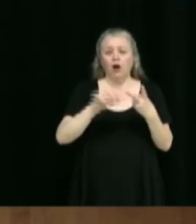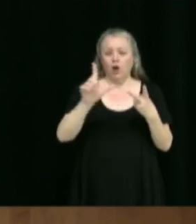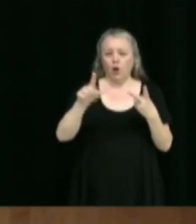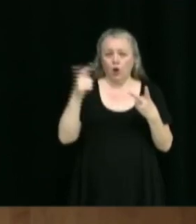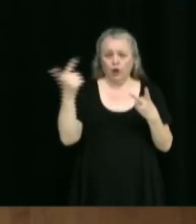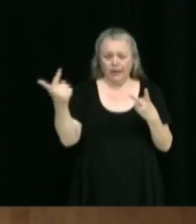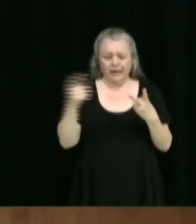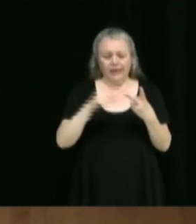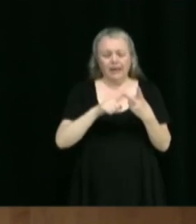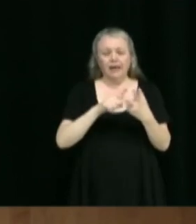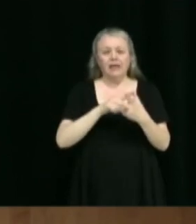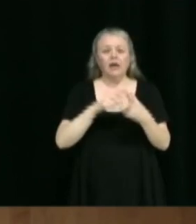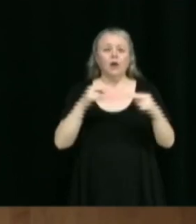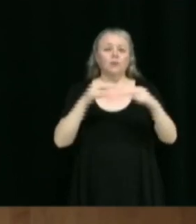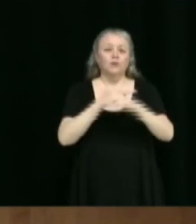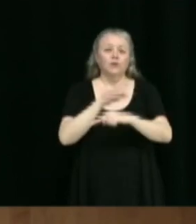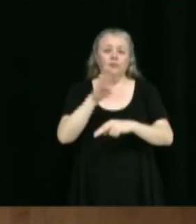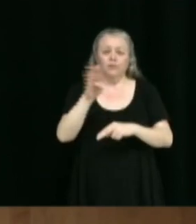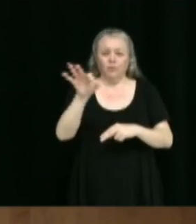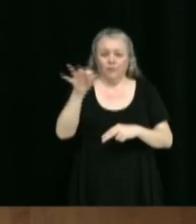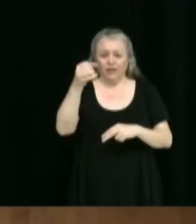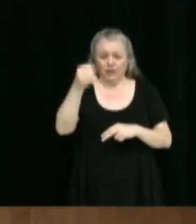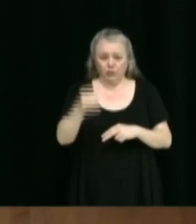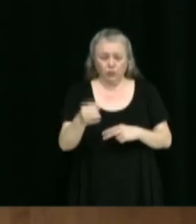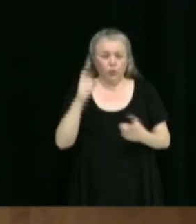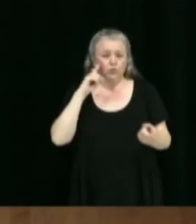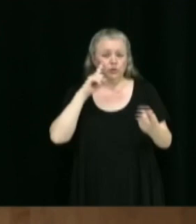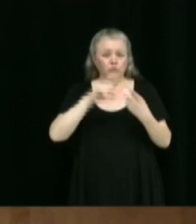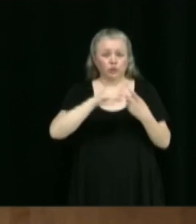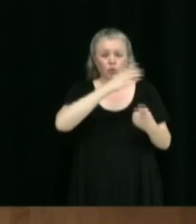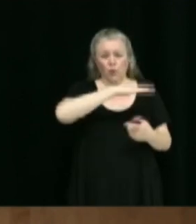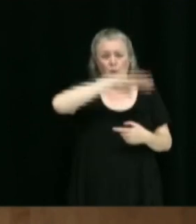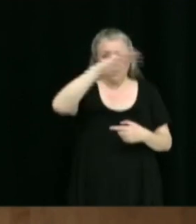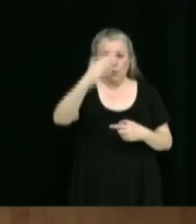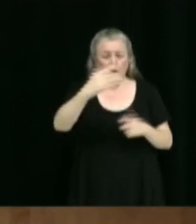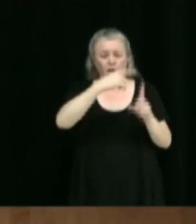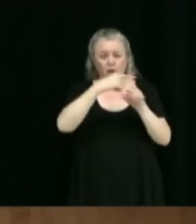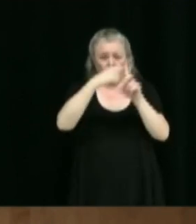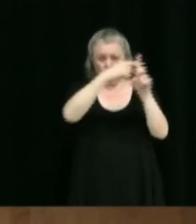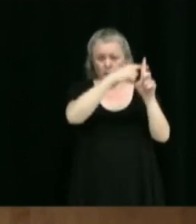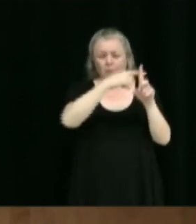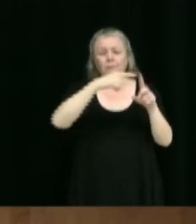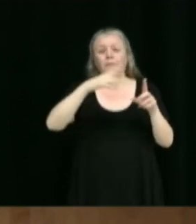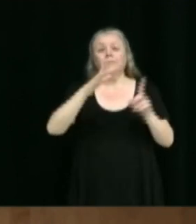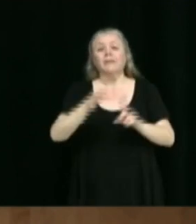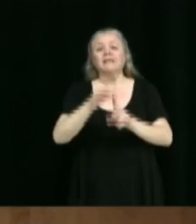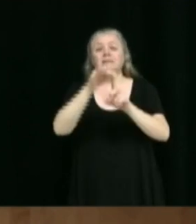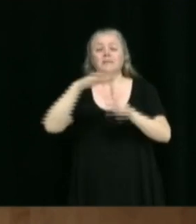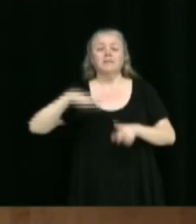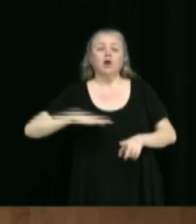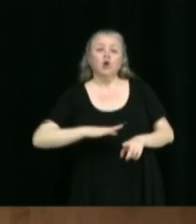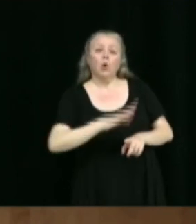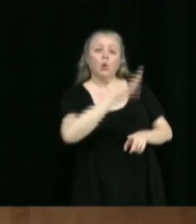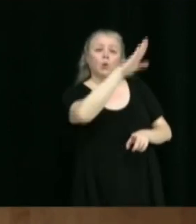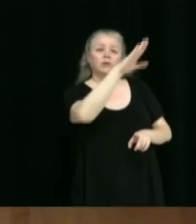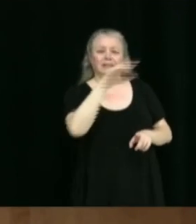Boulevard Bois-Françud jusqu'au Mont-Arte-Basca, entre autres, principalement la Côte-Stéine qui est très problématique.